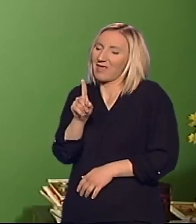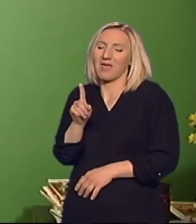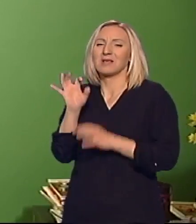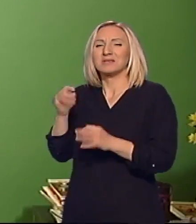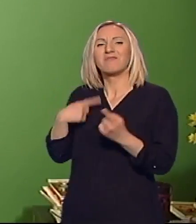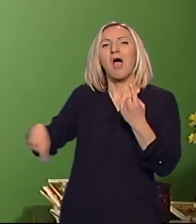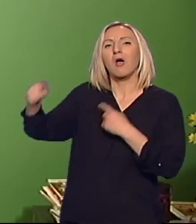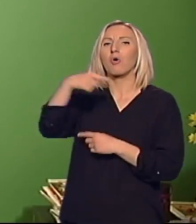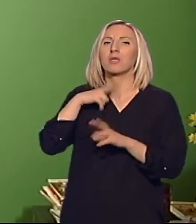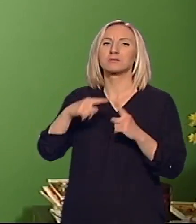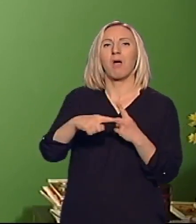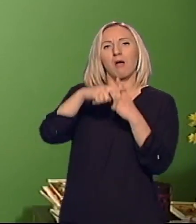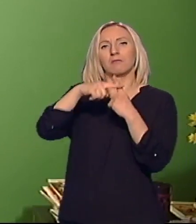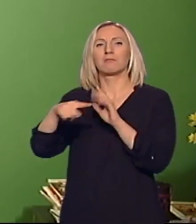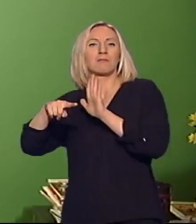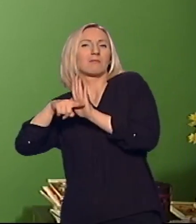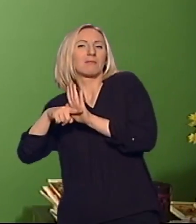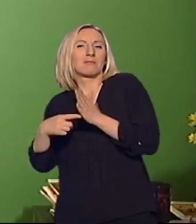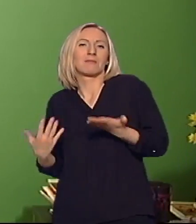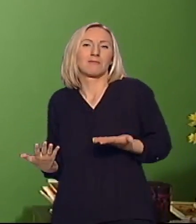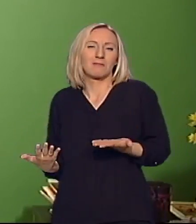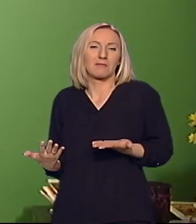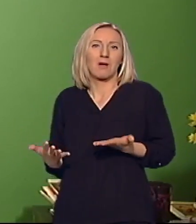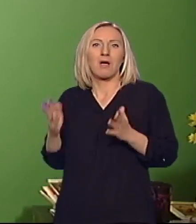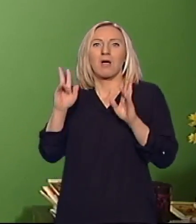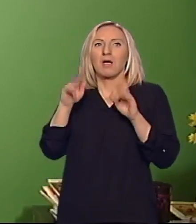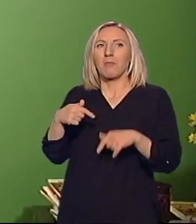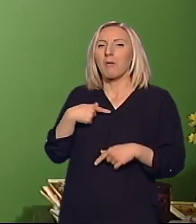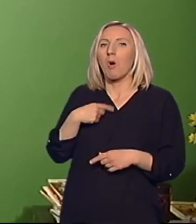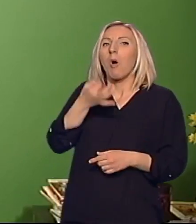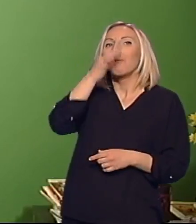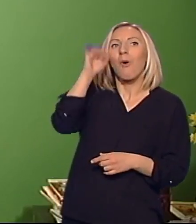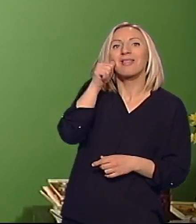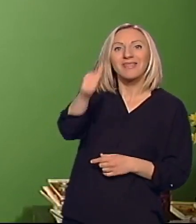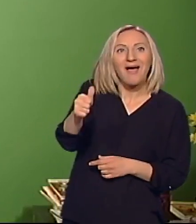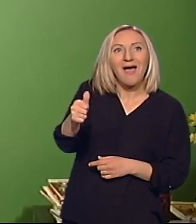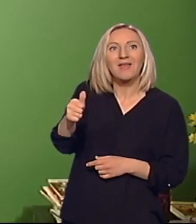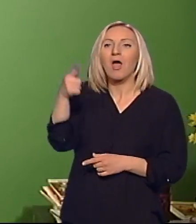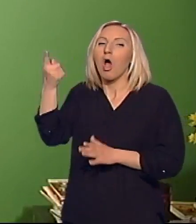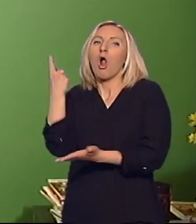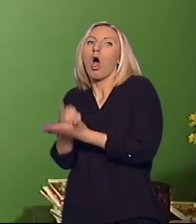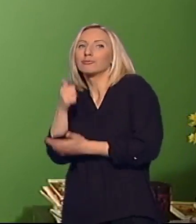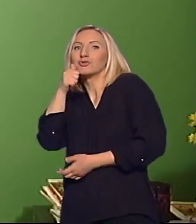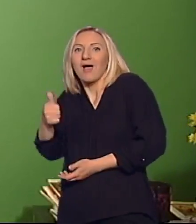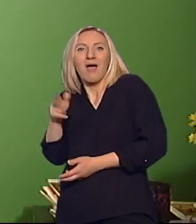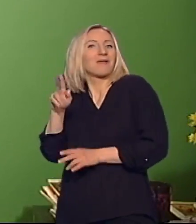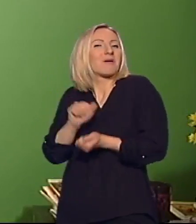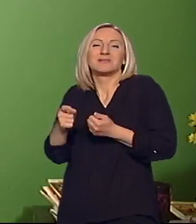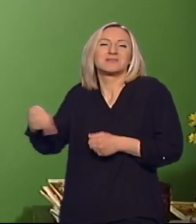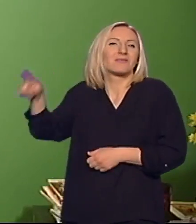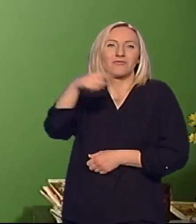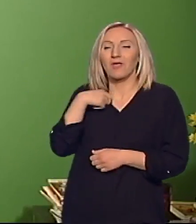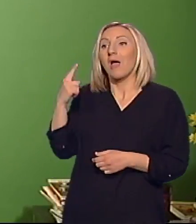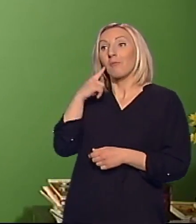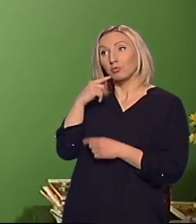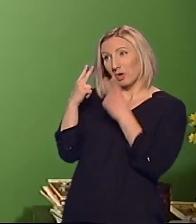prednosti i mane. Ne imamo žute minute, imamo bolje i lošije dane. Tako da ja stvarno pokušavam da to sagledam kod njega i